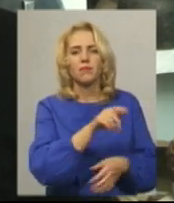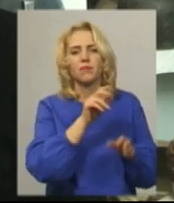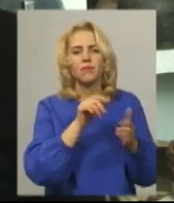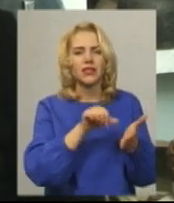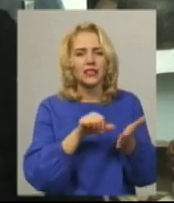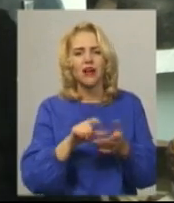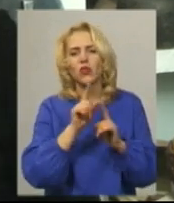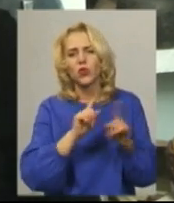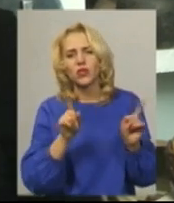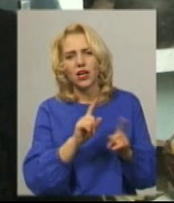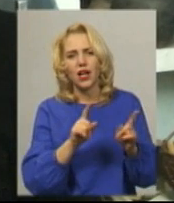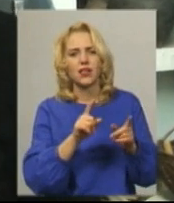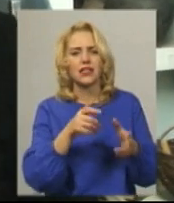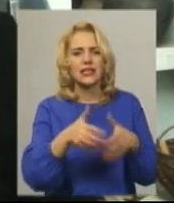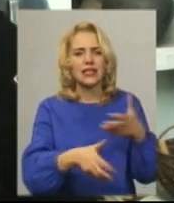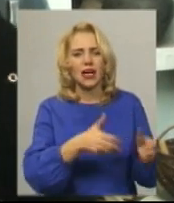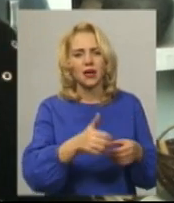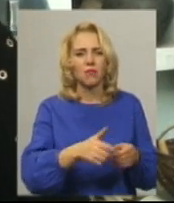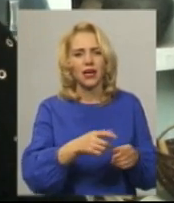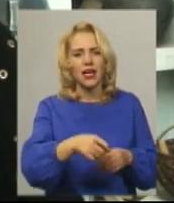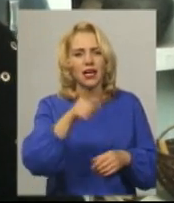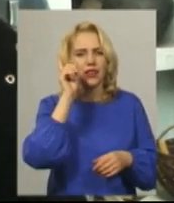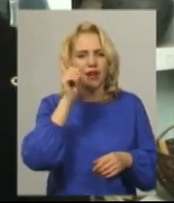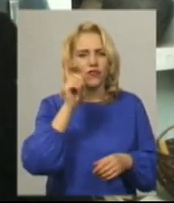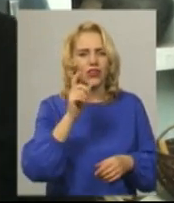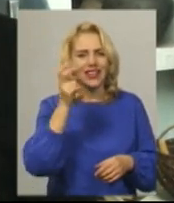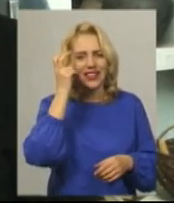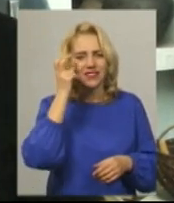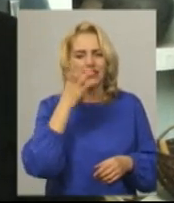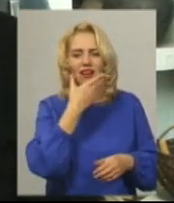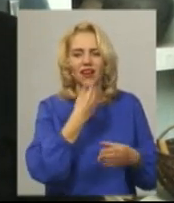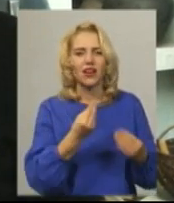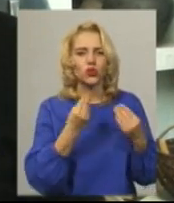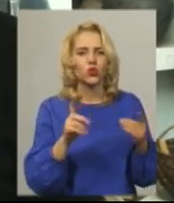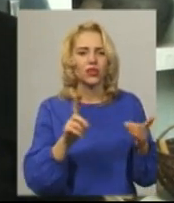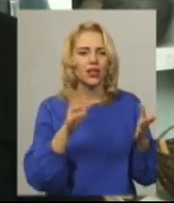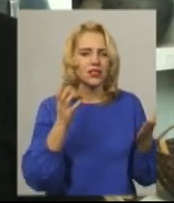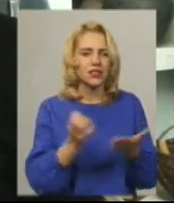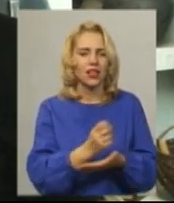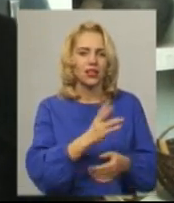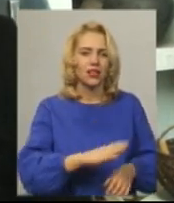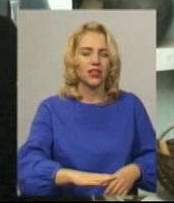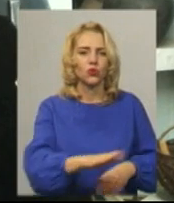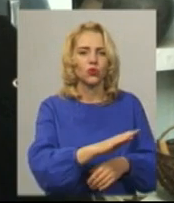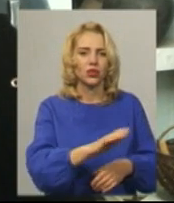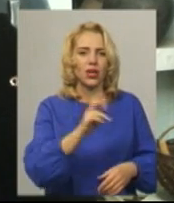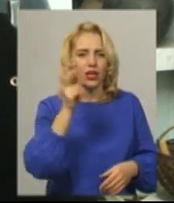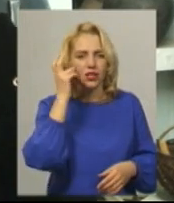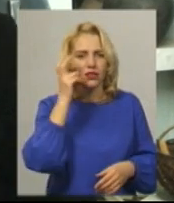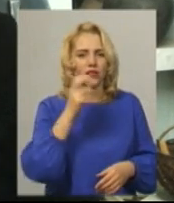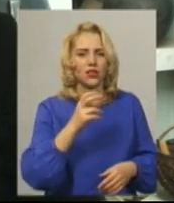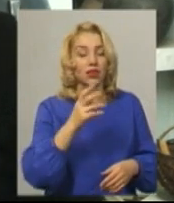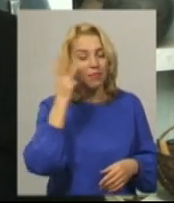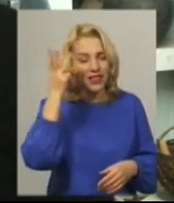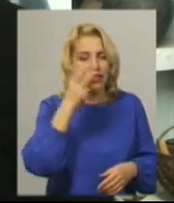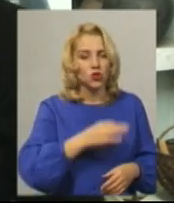унікальні скарби давньокиївських красунь, які знайдені на територіях Хмельницької області. Це і унікальні предмети, оригінали,